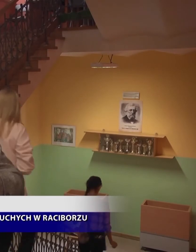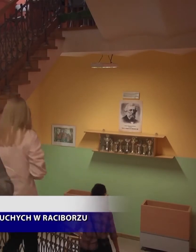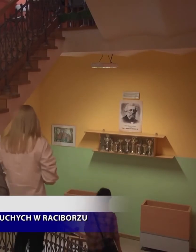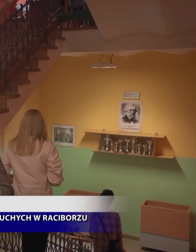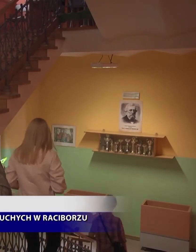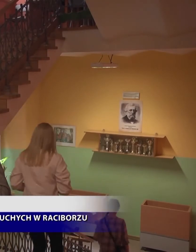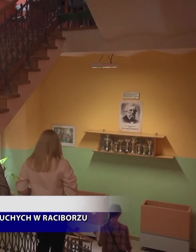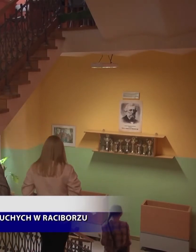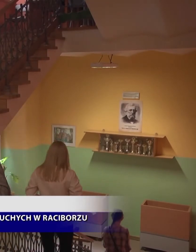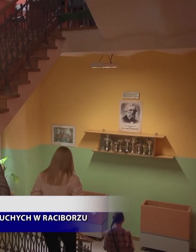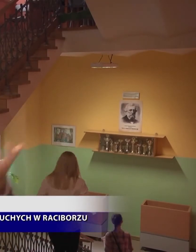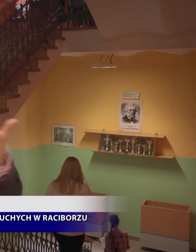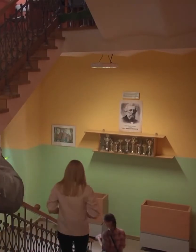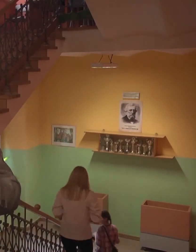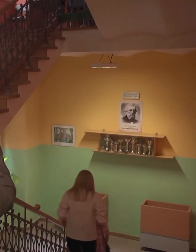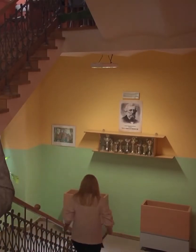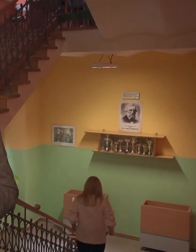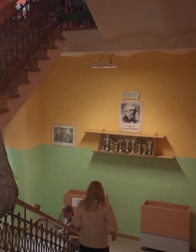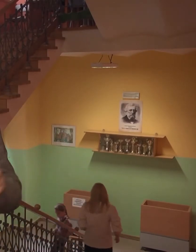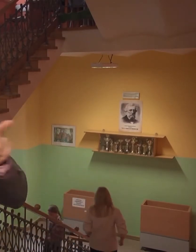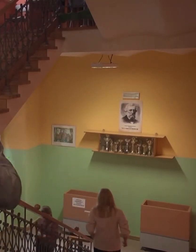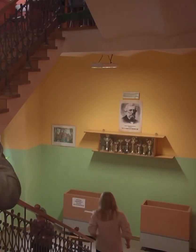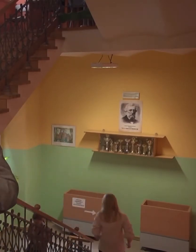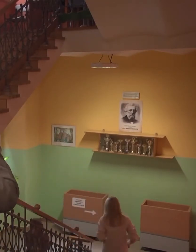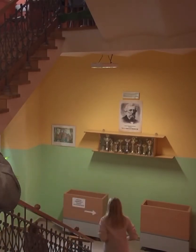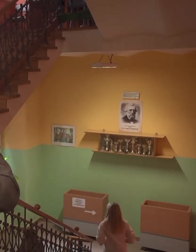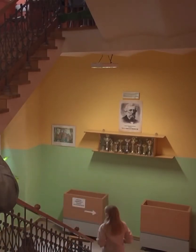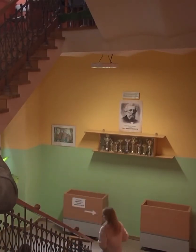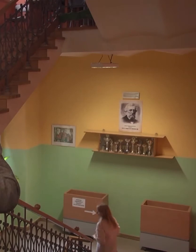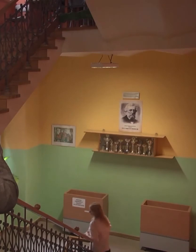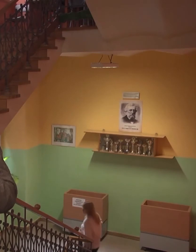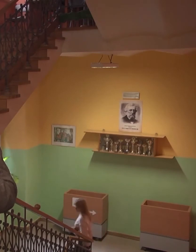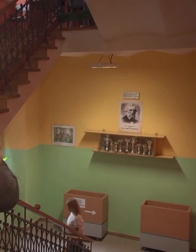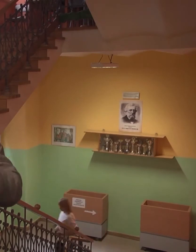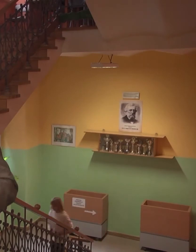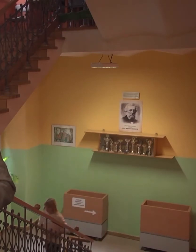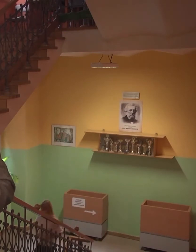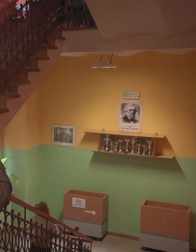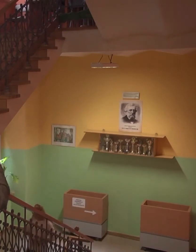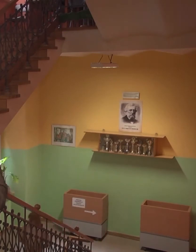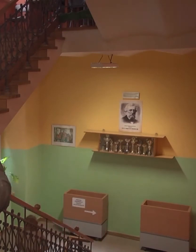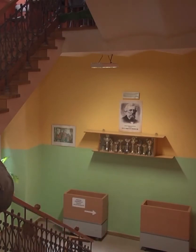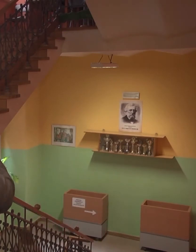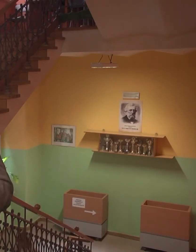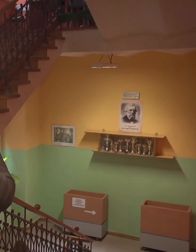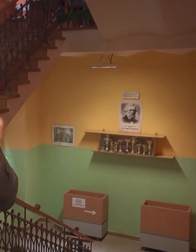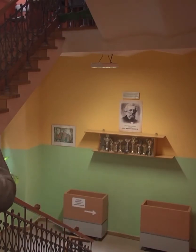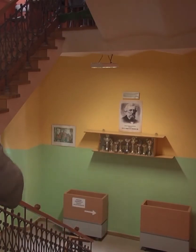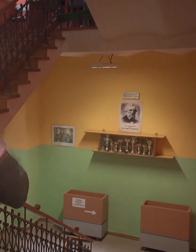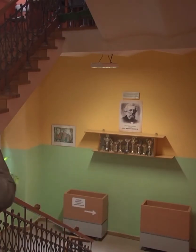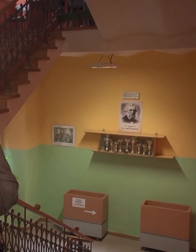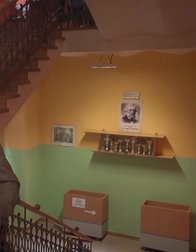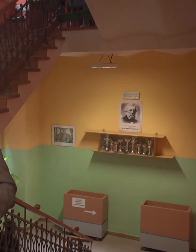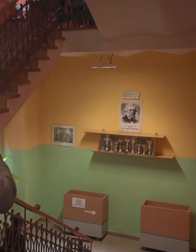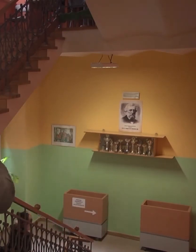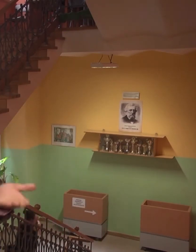społeczeństwie i będziemy mogli się razem, że tak powiem, integrować świat niesłyszących ze światem słyszących i tak